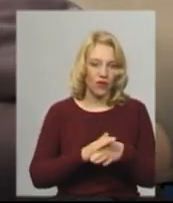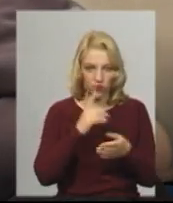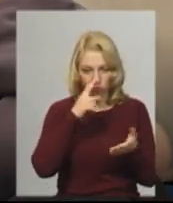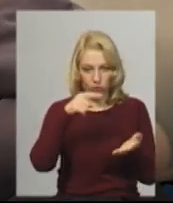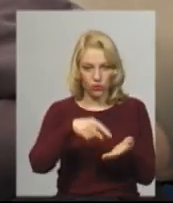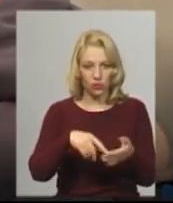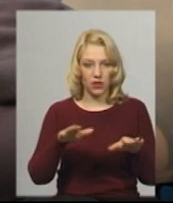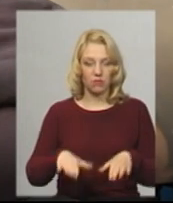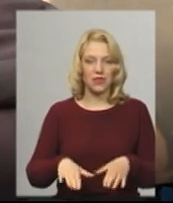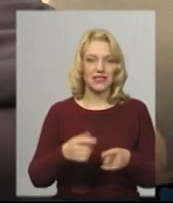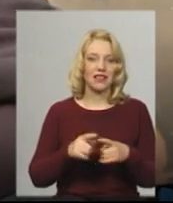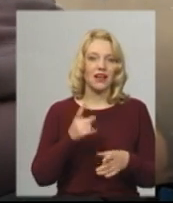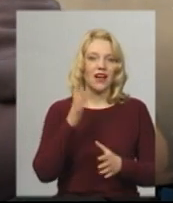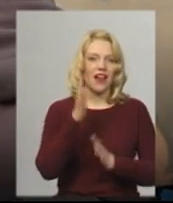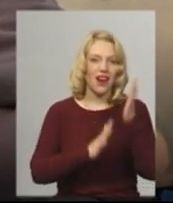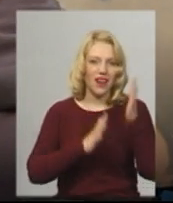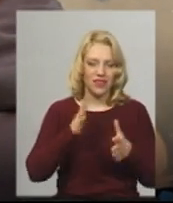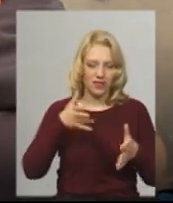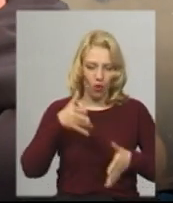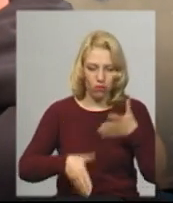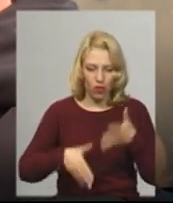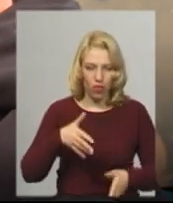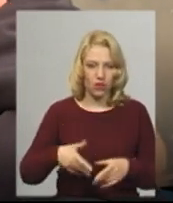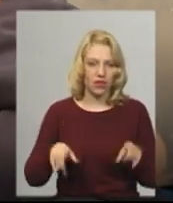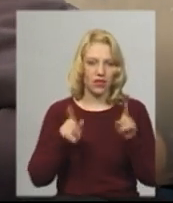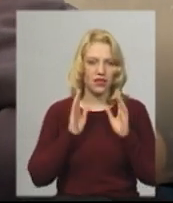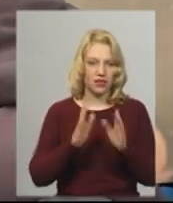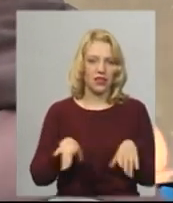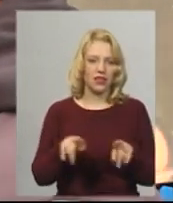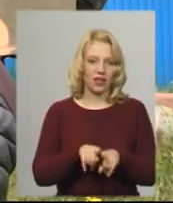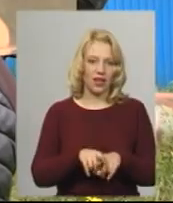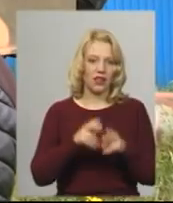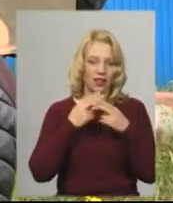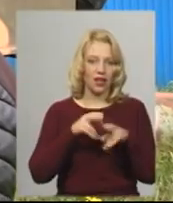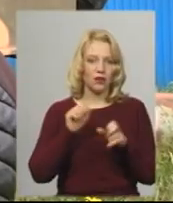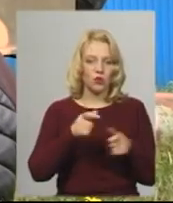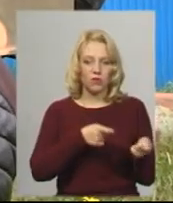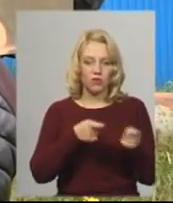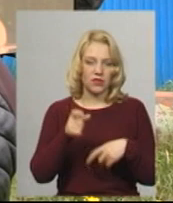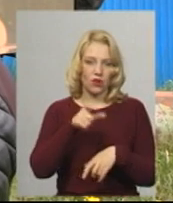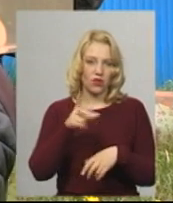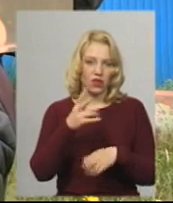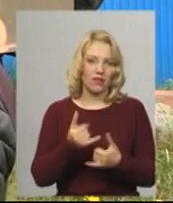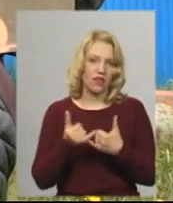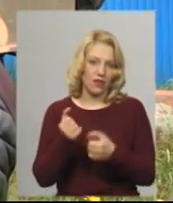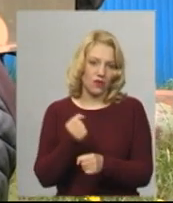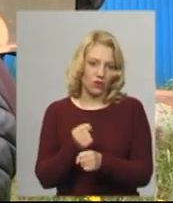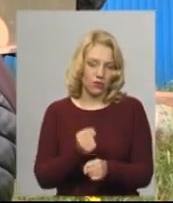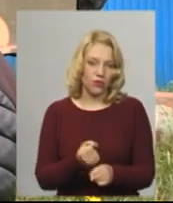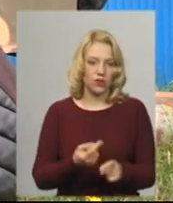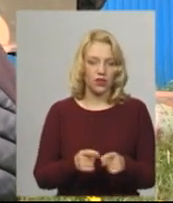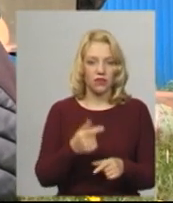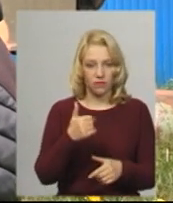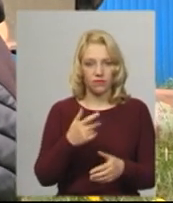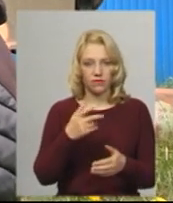місць, лісу, болото. Тільки така техніка може доставити людей на об'єкт. Добре проходимося даних автомобілів.